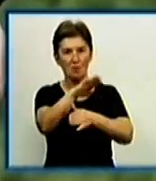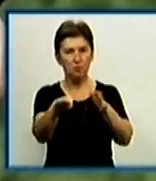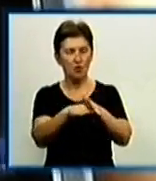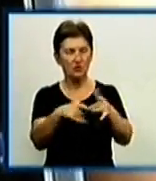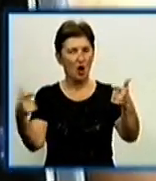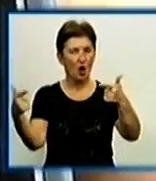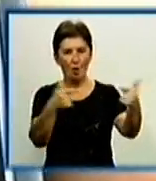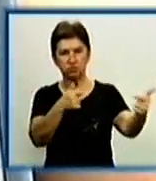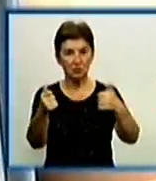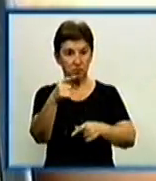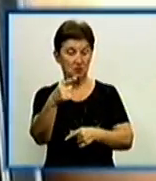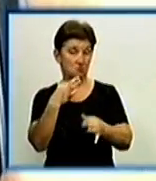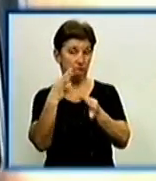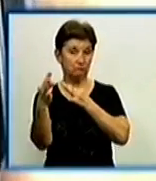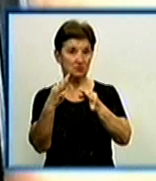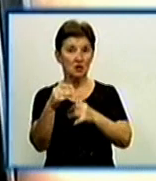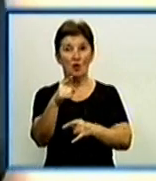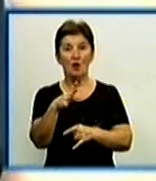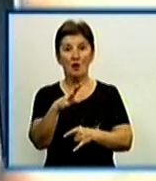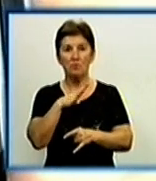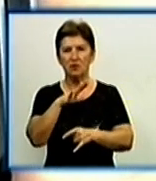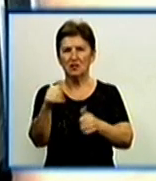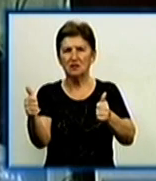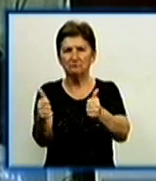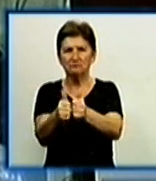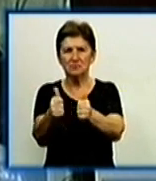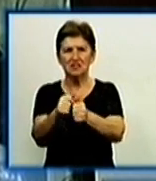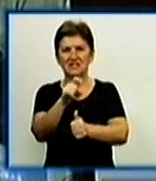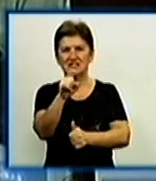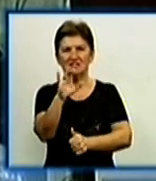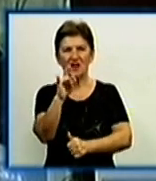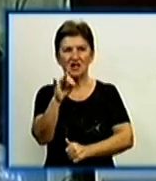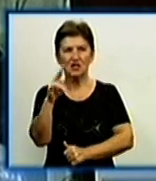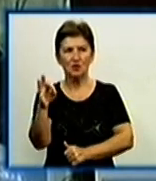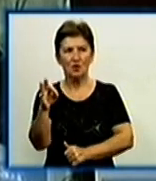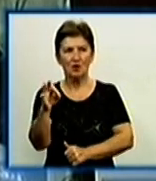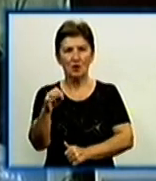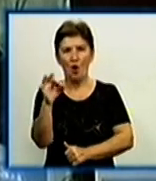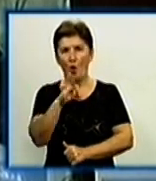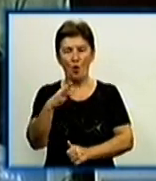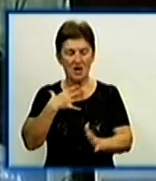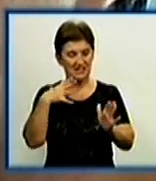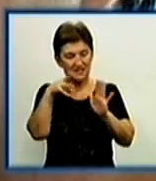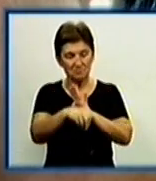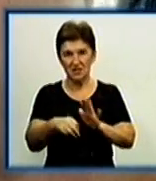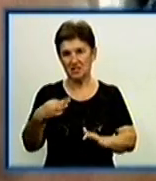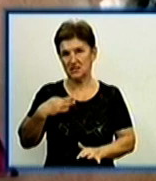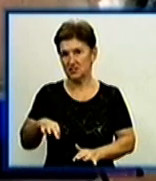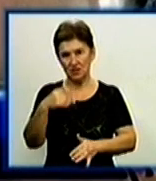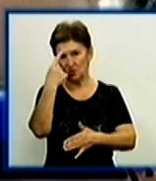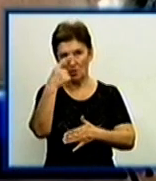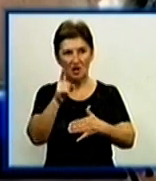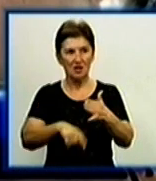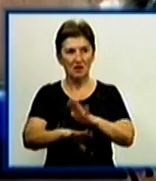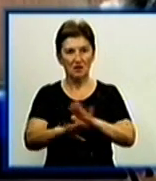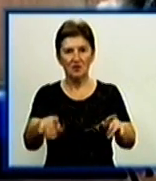вона говорила з ним телефоном. Він був підізвареним Луганської області. У повідомлення військових про смерть сина не вірить. Я з нею зв'язався, це